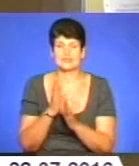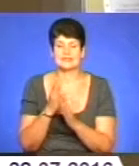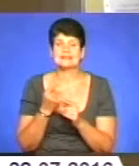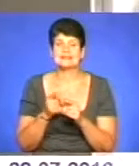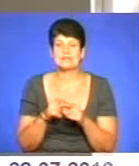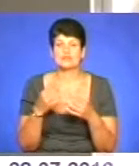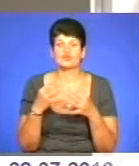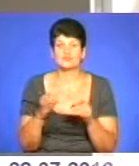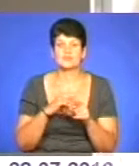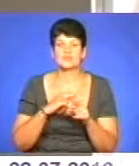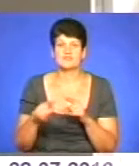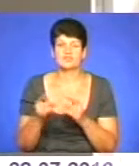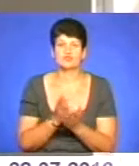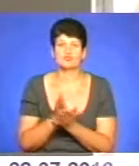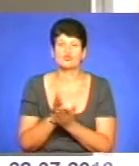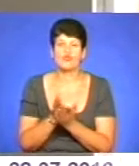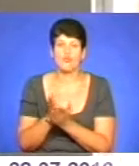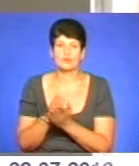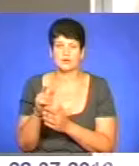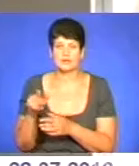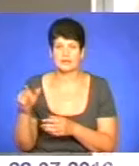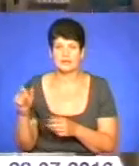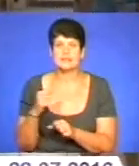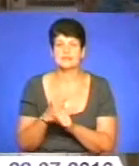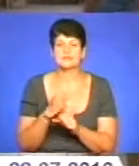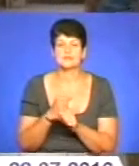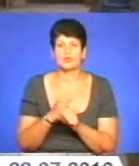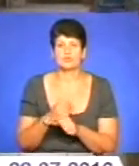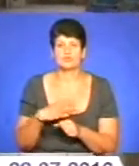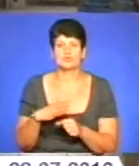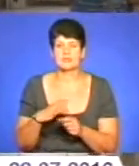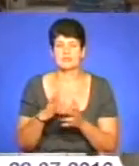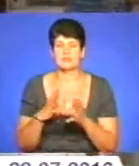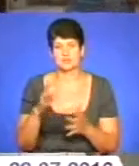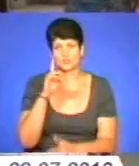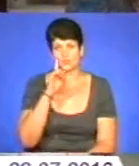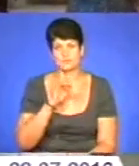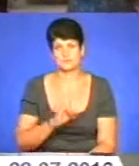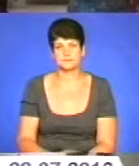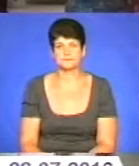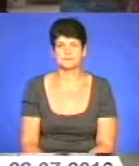дозволить значно пришвидшити обслуговування клієнтів та зробить очікування більш комфортним.